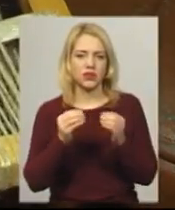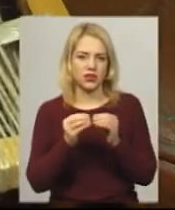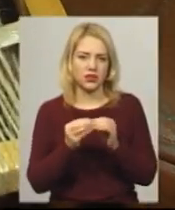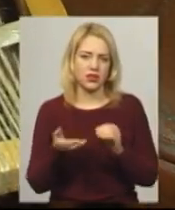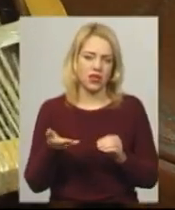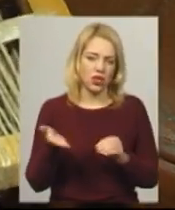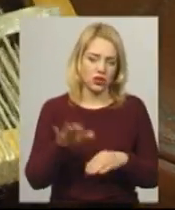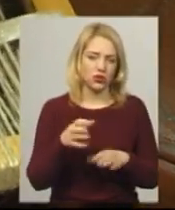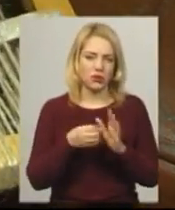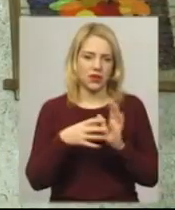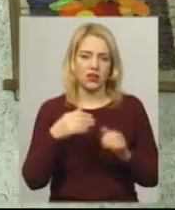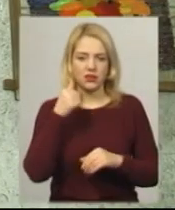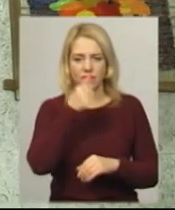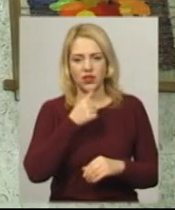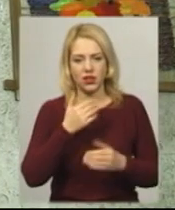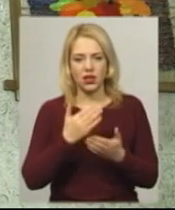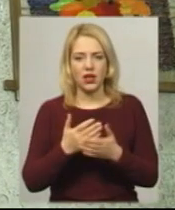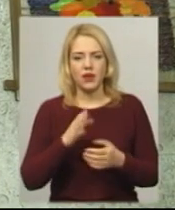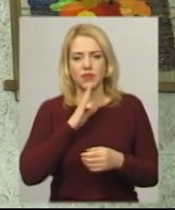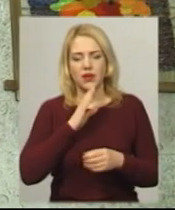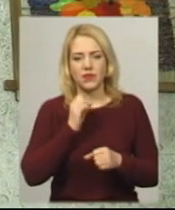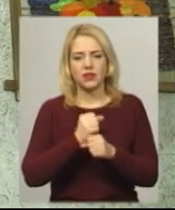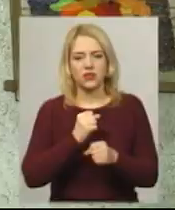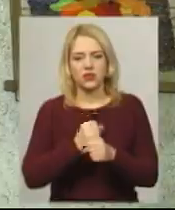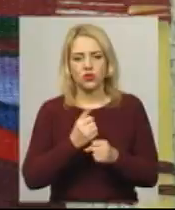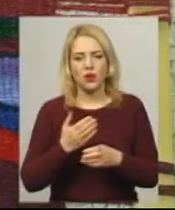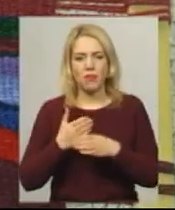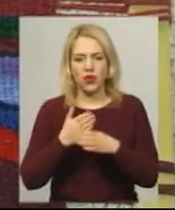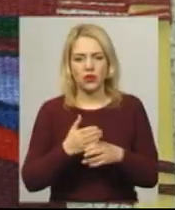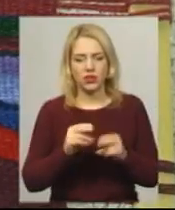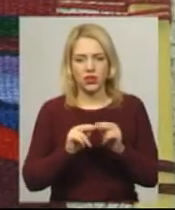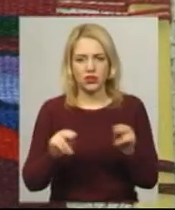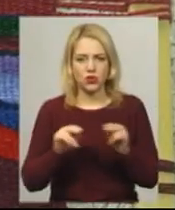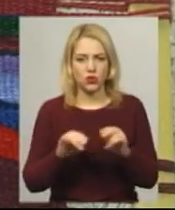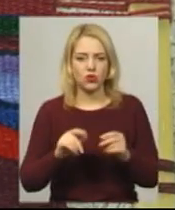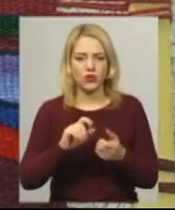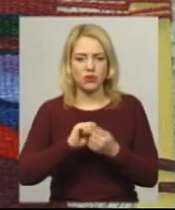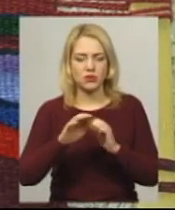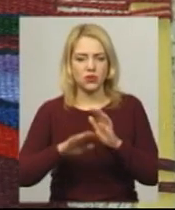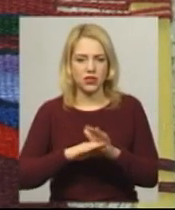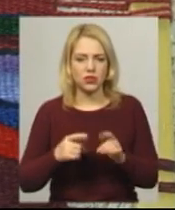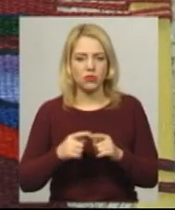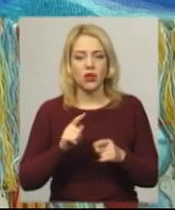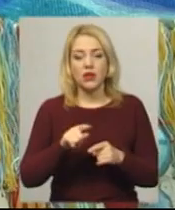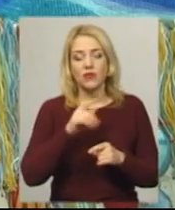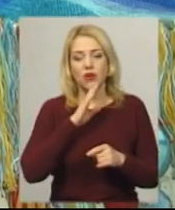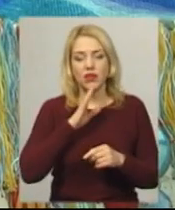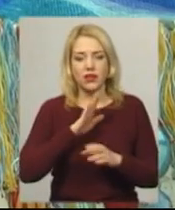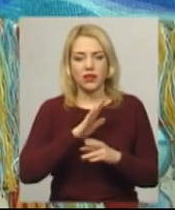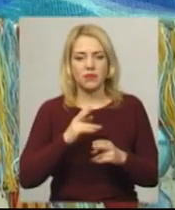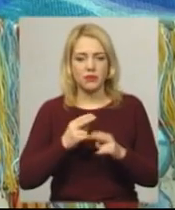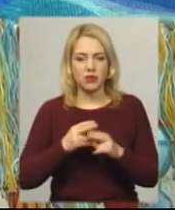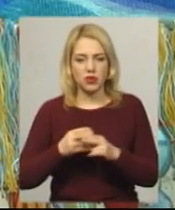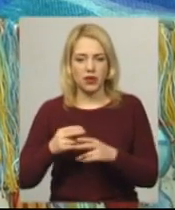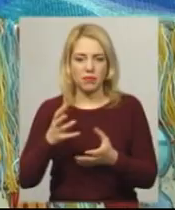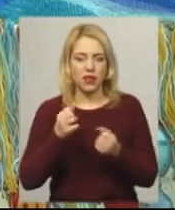виконую в рік. Ткаля має родину і працює методисткою Кам'янець-Подільського районного будинку школяра. Та, каже, сім'я і робота не перешкоджають їй щороку